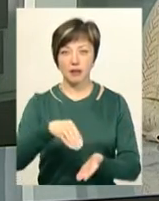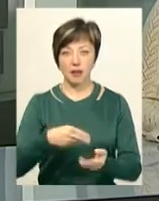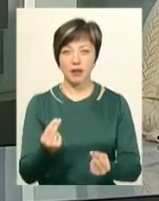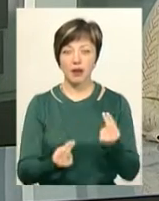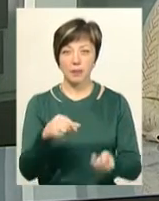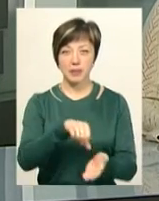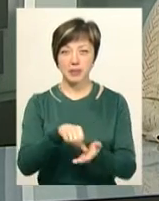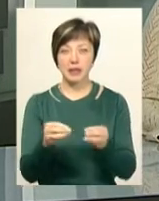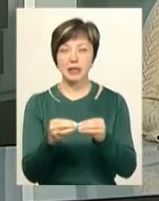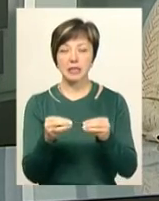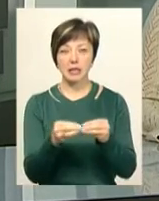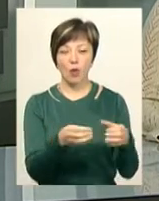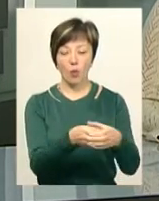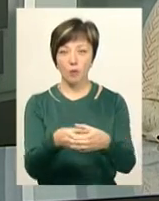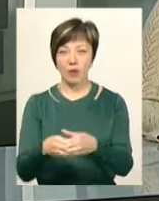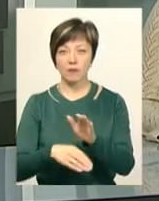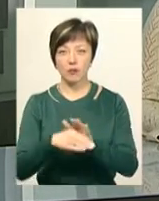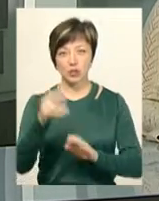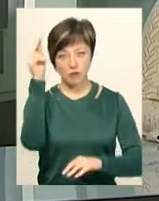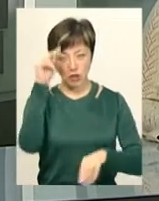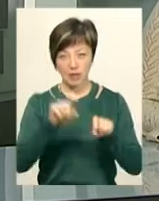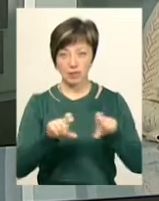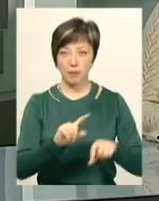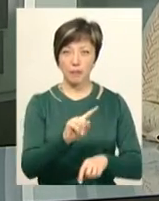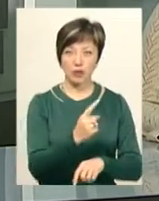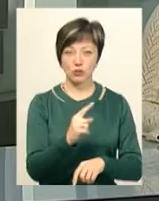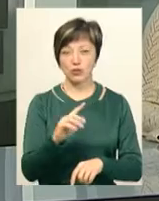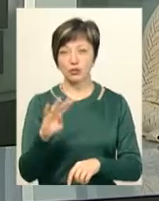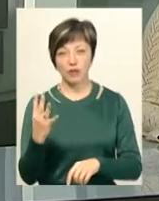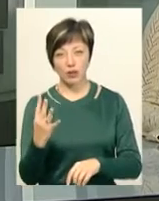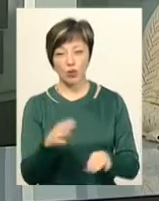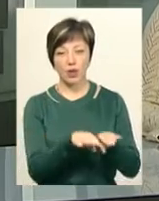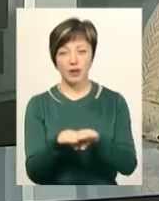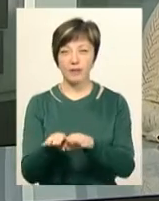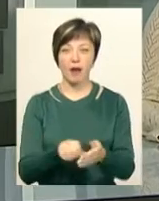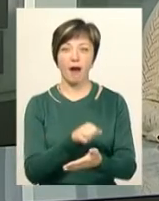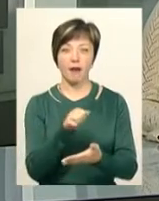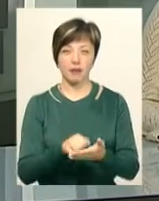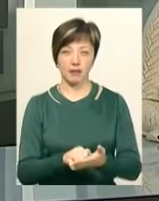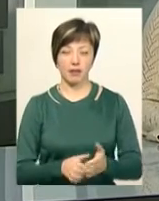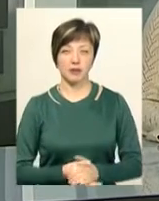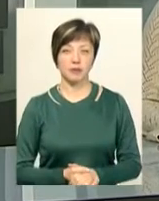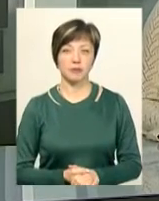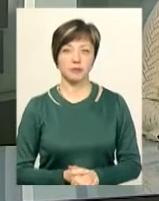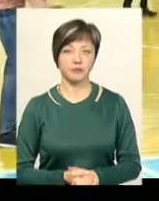грали представники десяти команд вищих навчальних заходів першого-четвертого рівня акредитації.